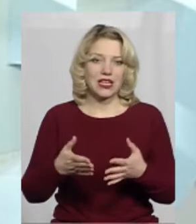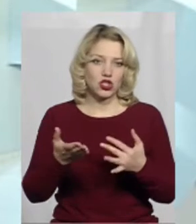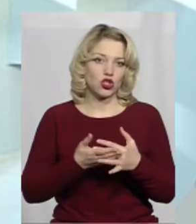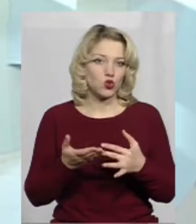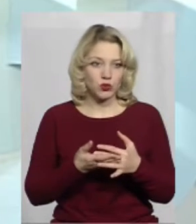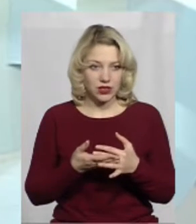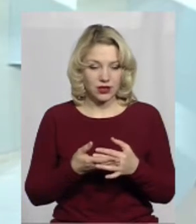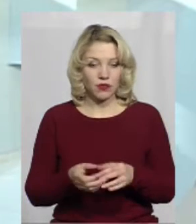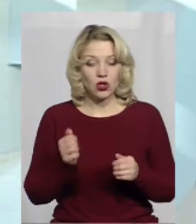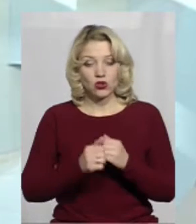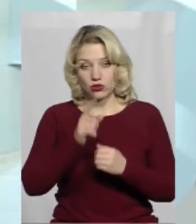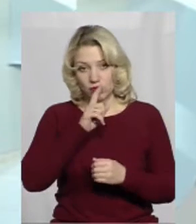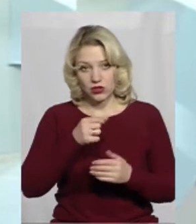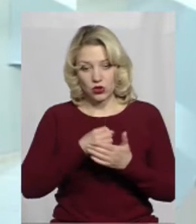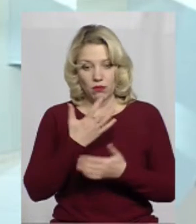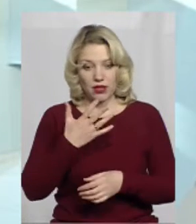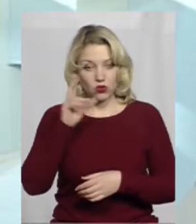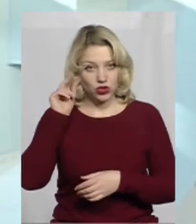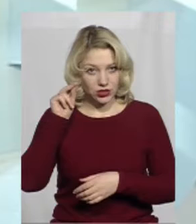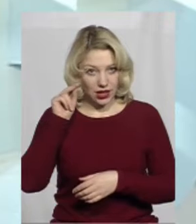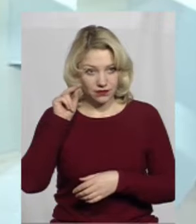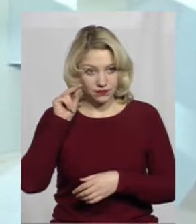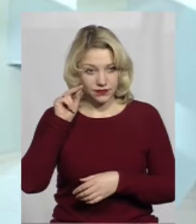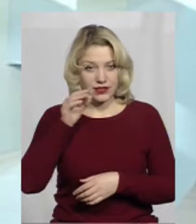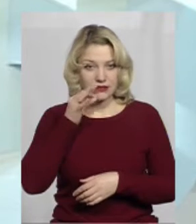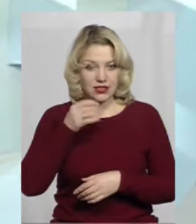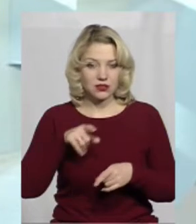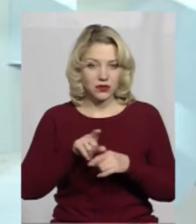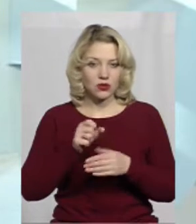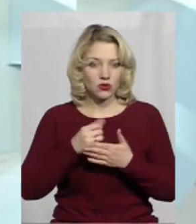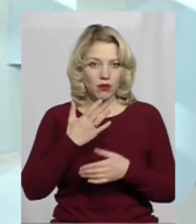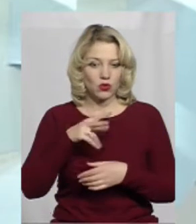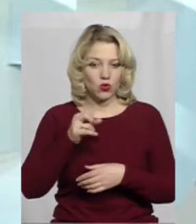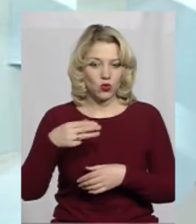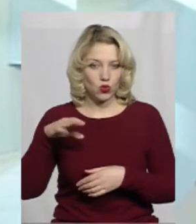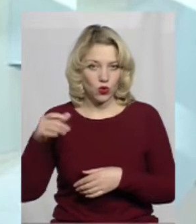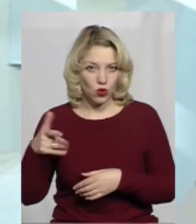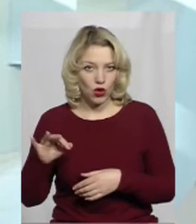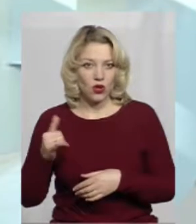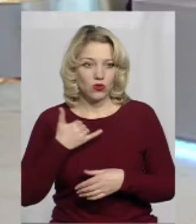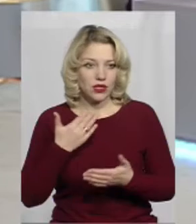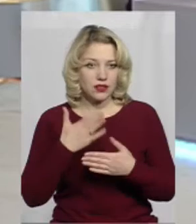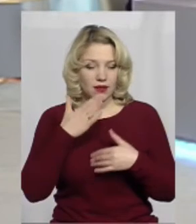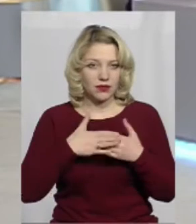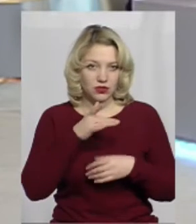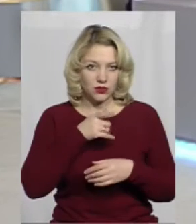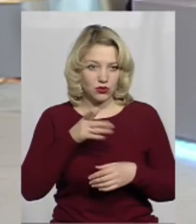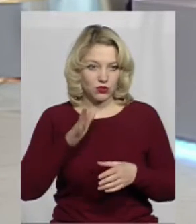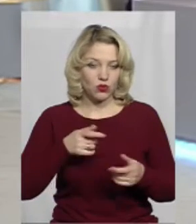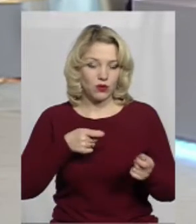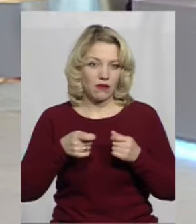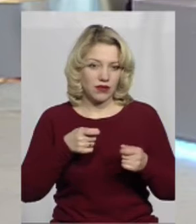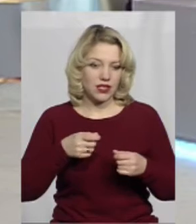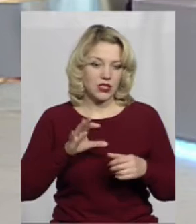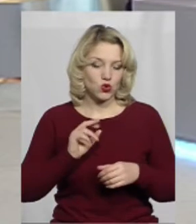субсидій. Щомісячно до 5-го числа, скажімо так, до 5-го лютого, найближчий у нас період буде управління